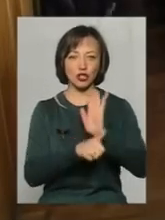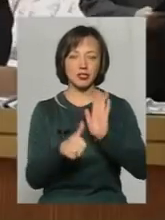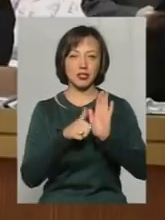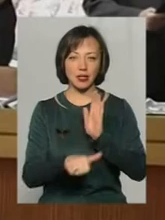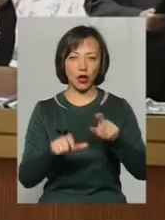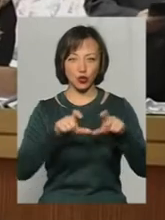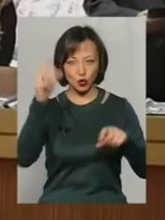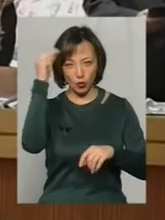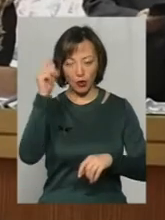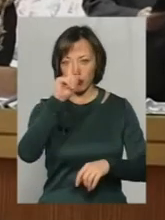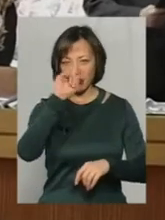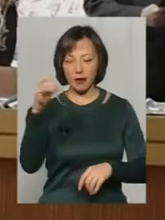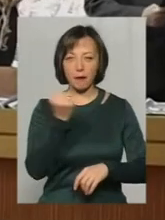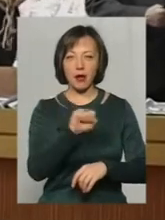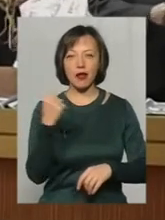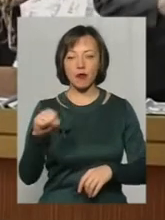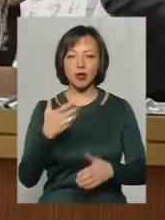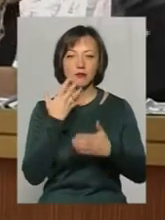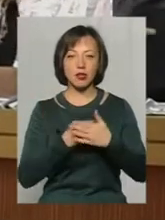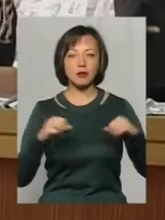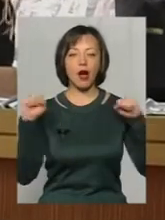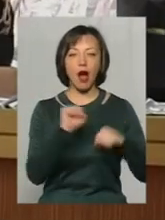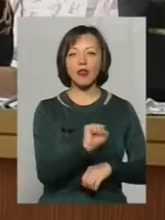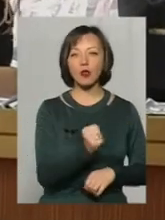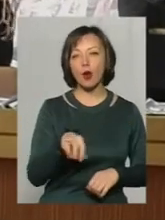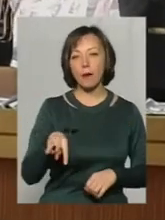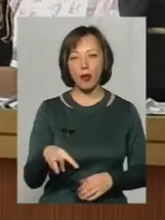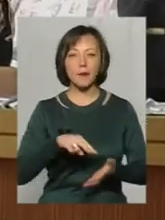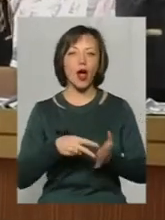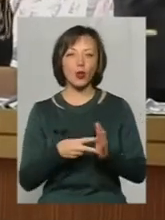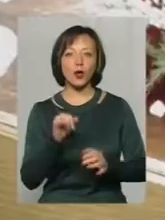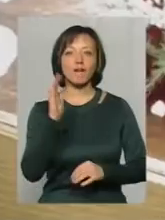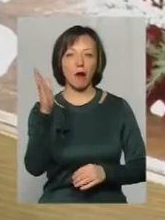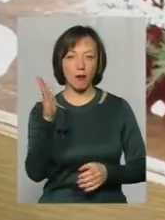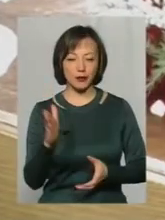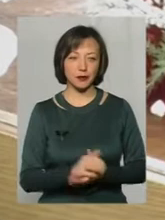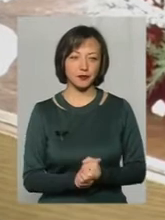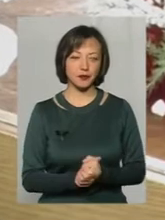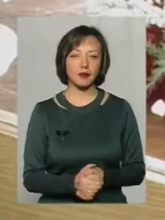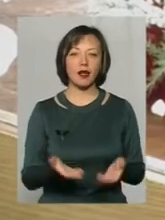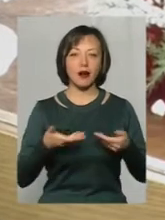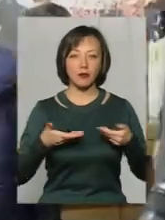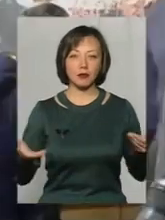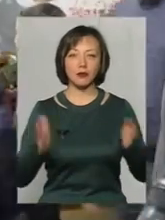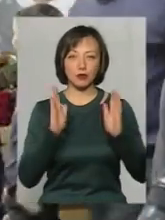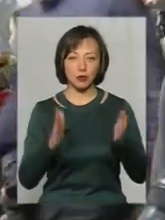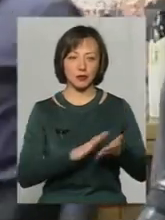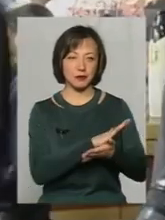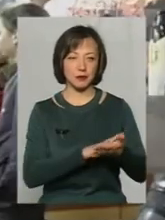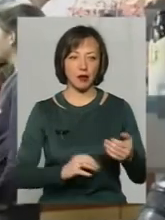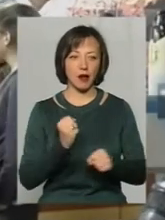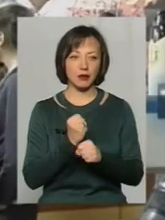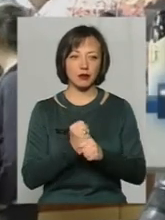Прославляти її перемогами своїх спортсменів Анатолій Миколаєвич планує і в майбутньому. Ми будемо йти вперед, ми будемо працювати,